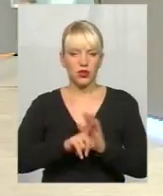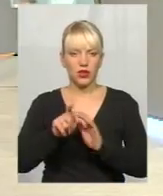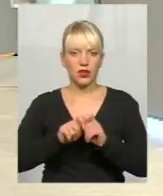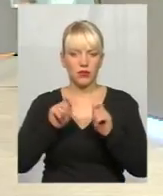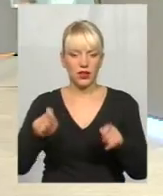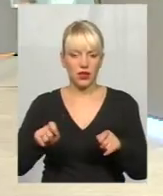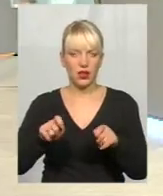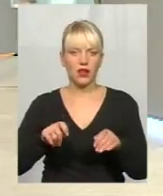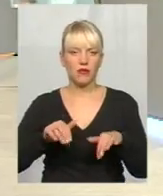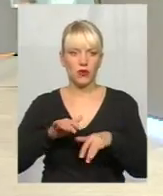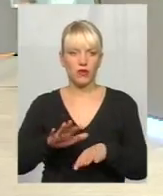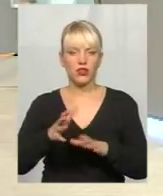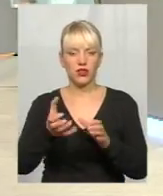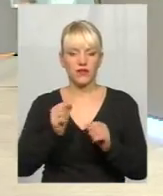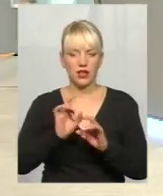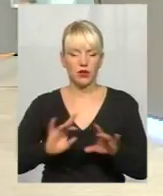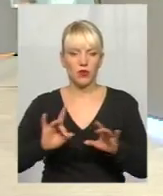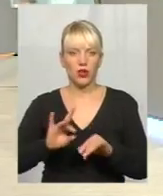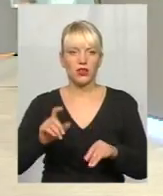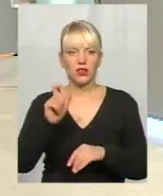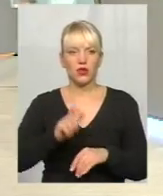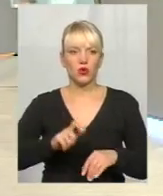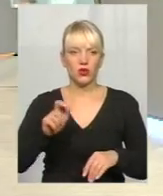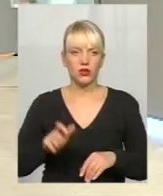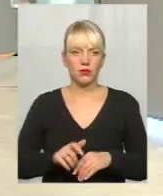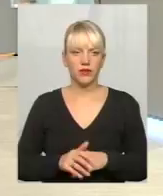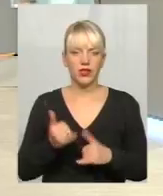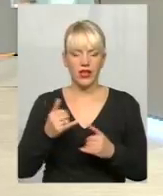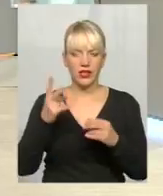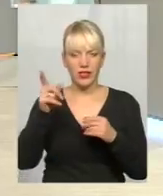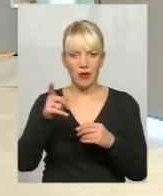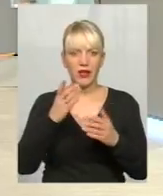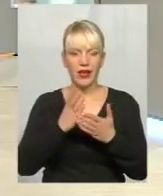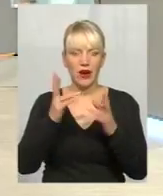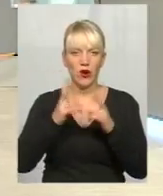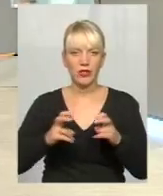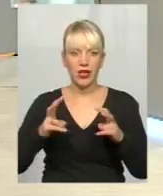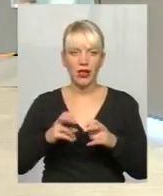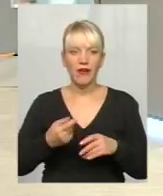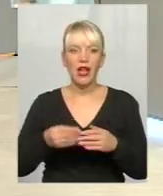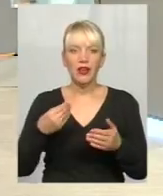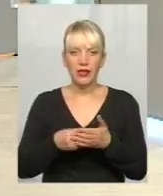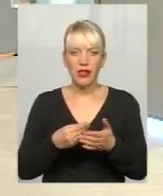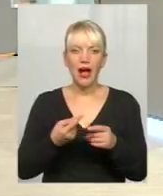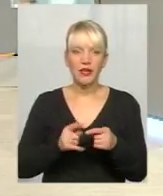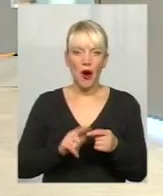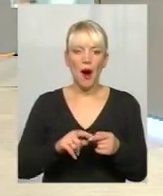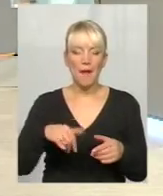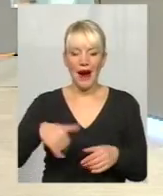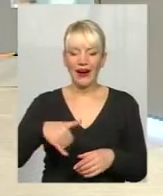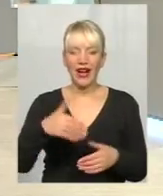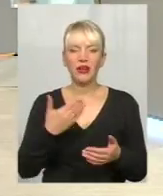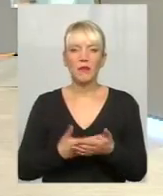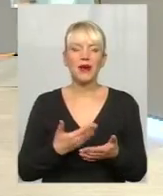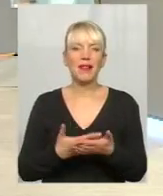провадження, взяли пояснення у відповідних осіб, тобто, там зараз іде розслідування. І ціна цього пакету, можна сказати, приблизно,